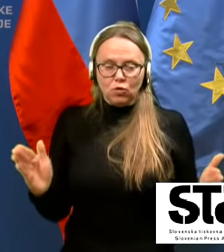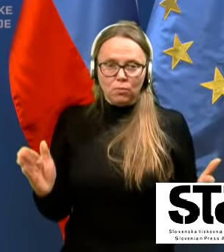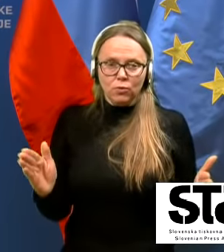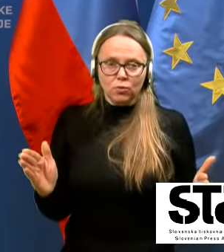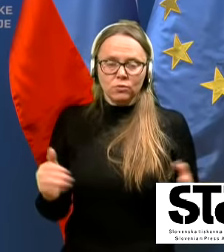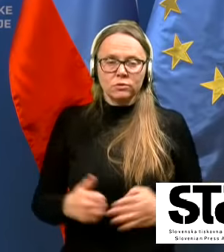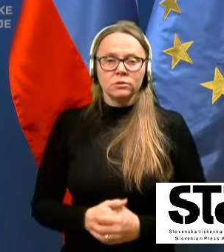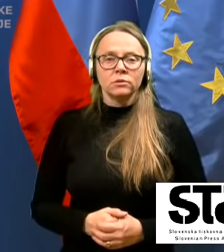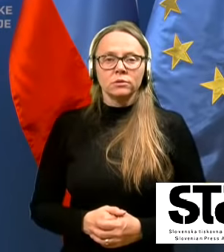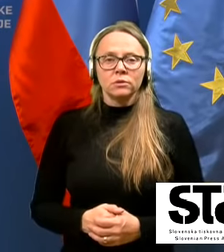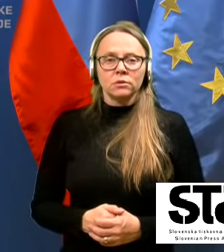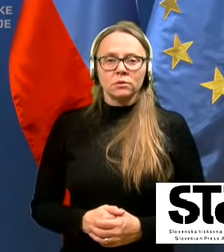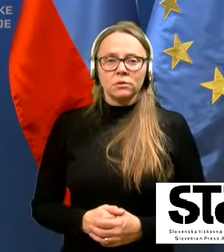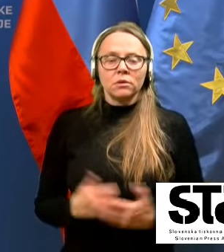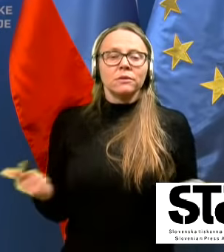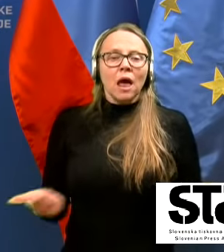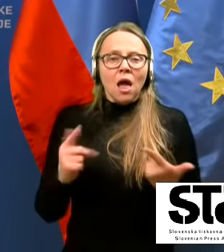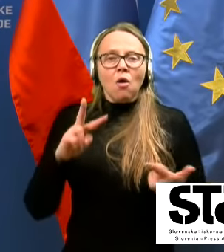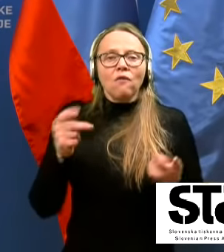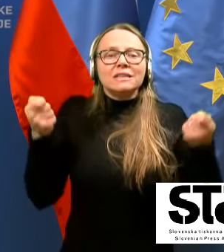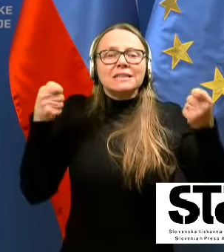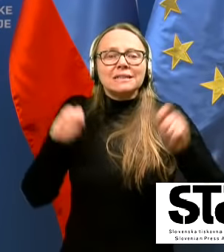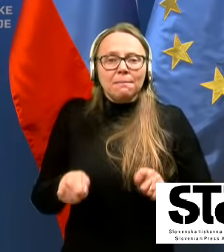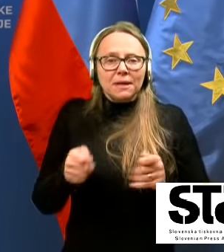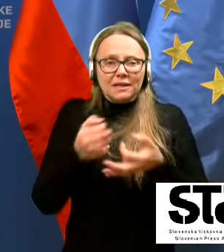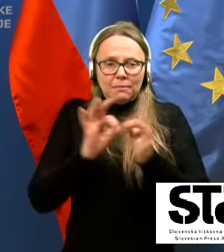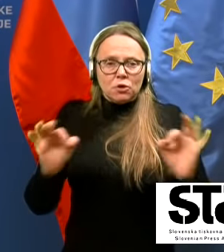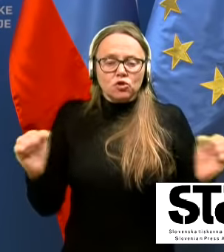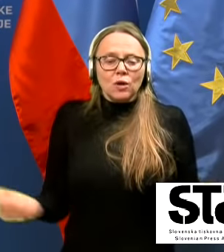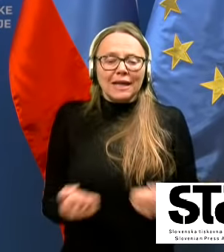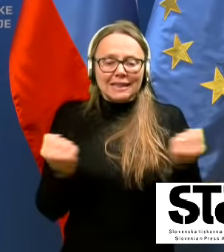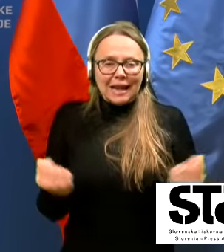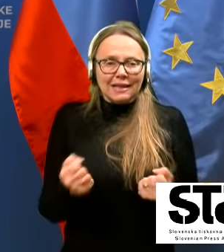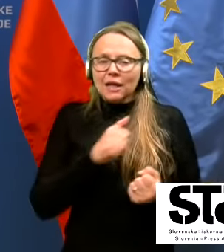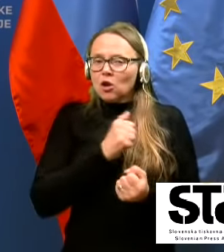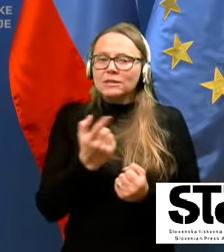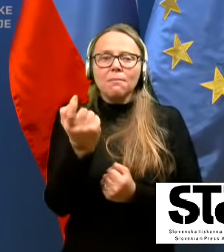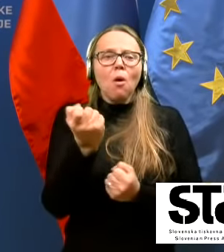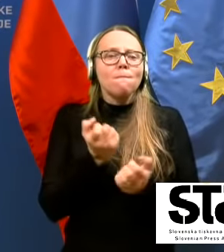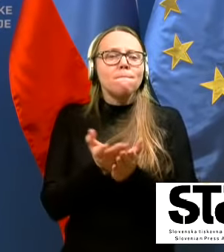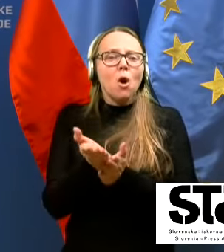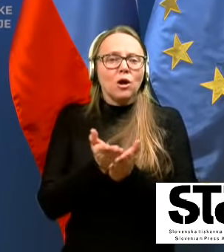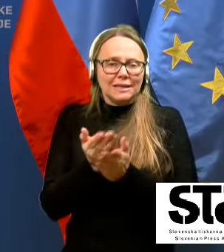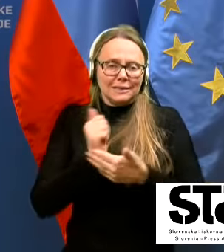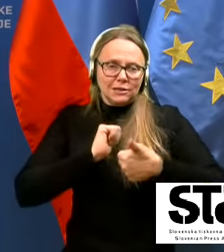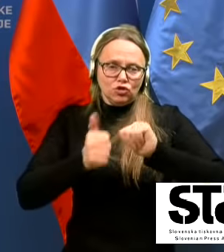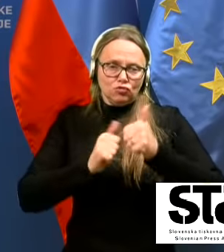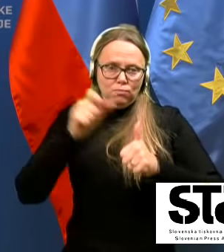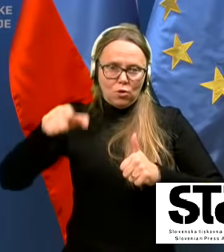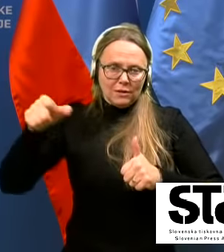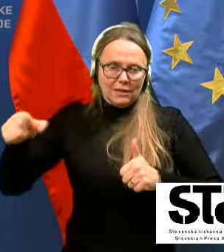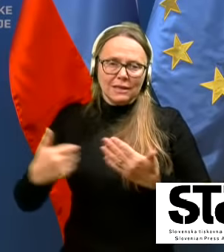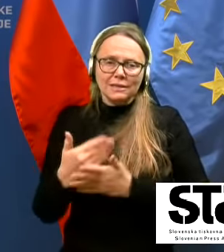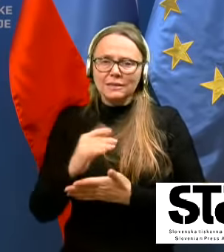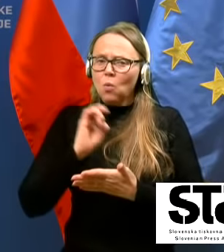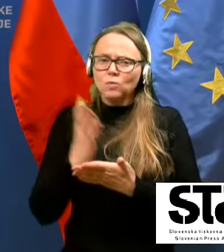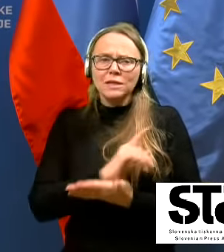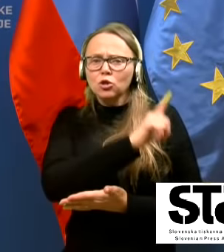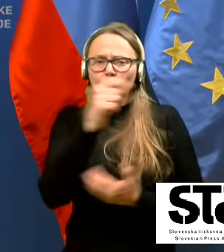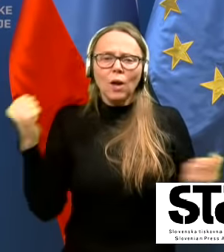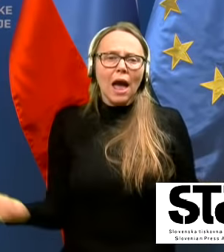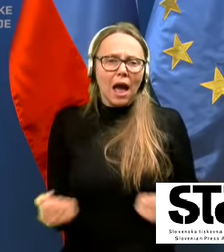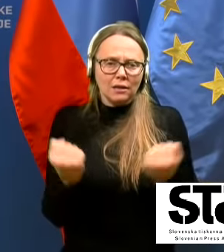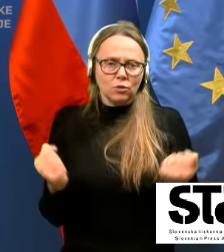da lahko v zaprtih prostorih trenirajo samopoklicni športniki za vse ostale aktivnosti v zaprtih